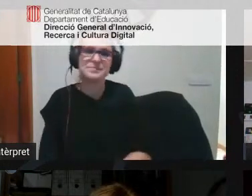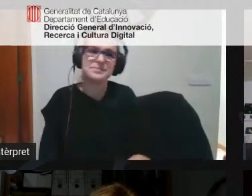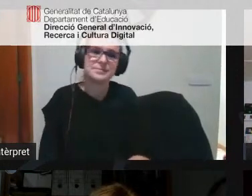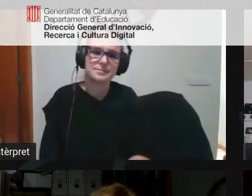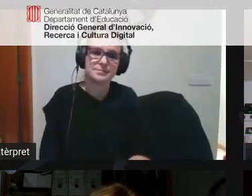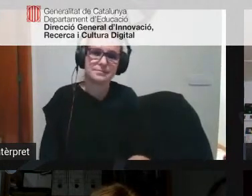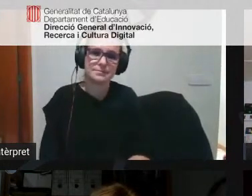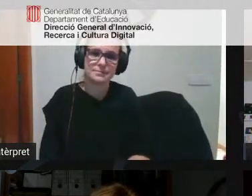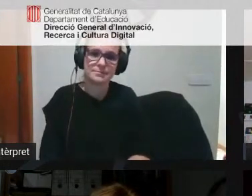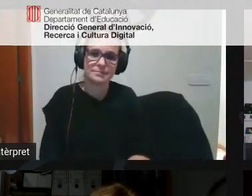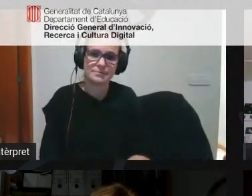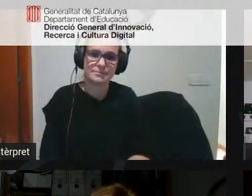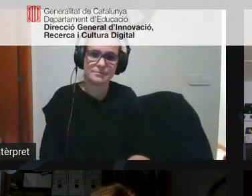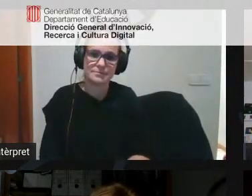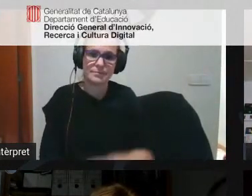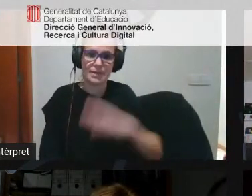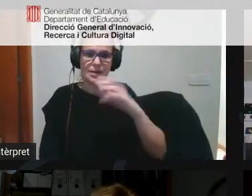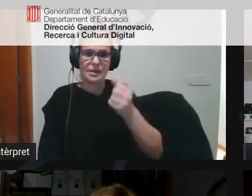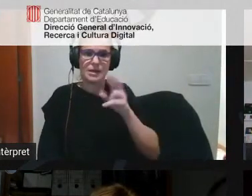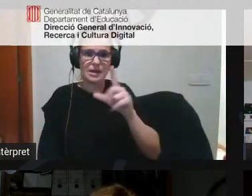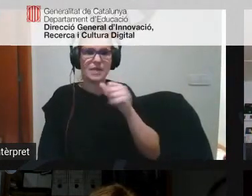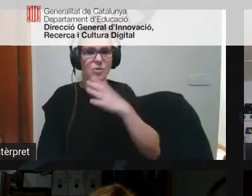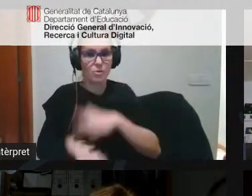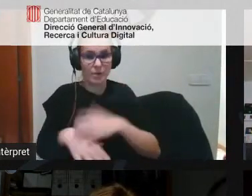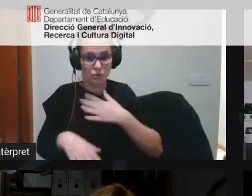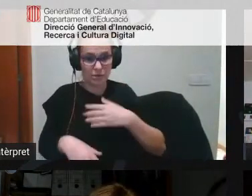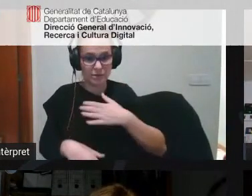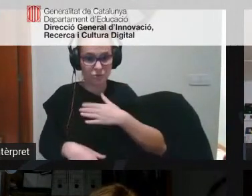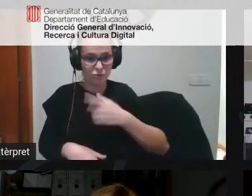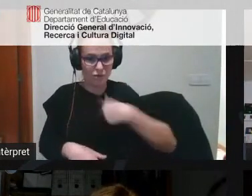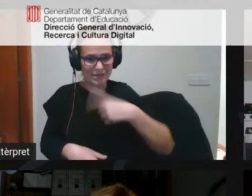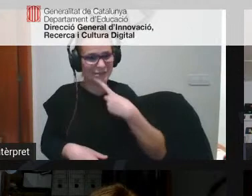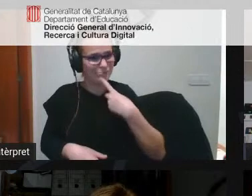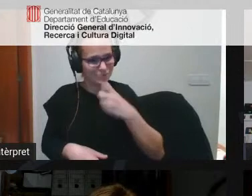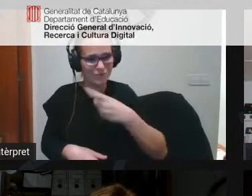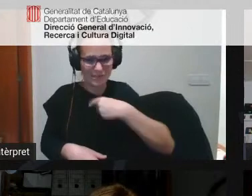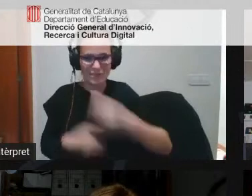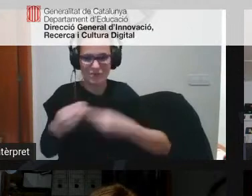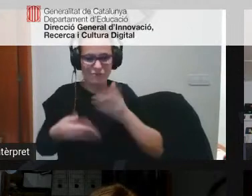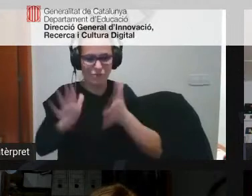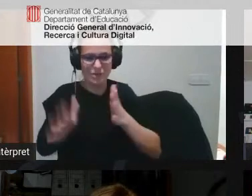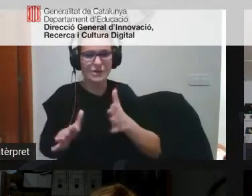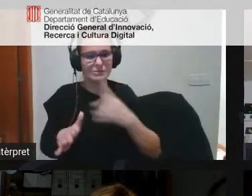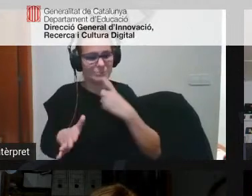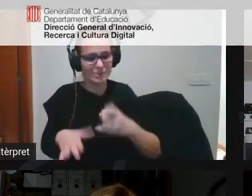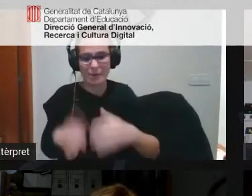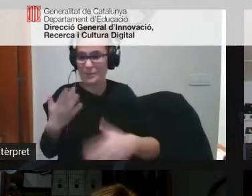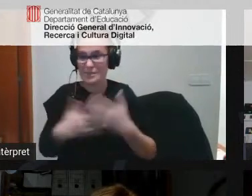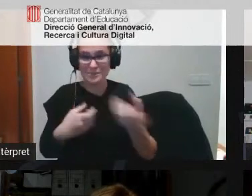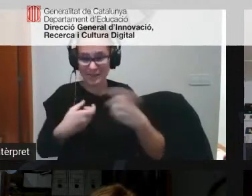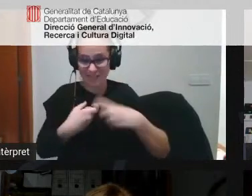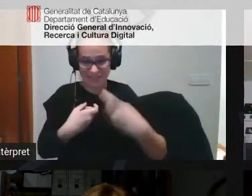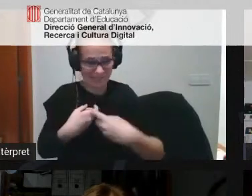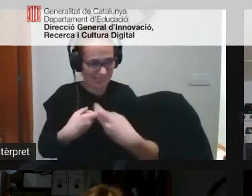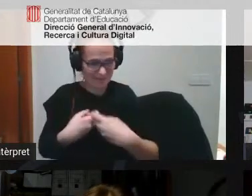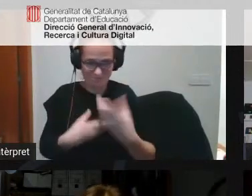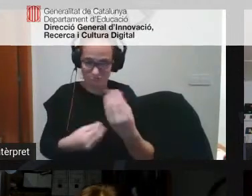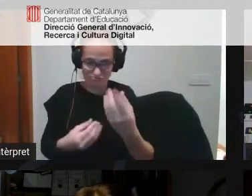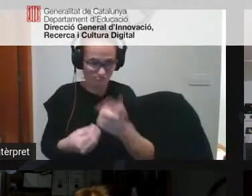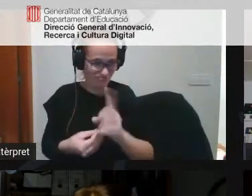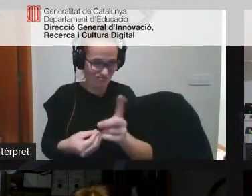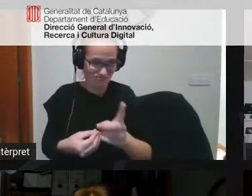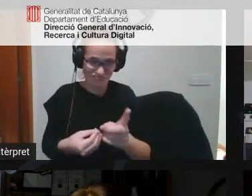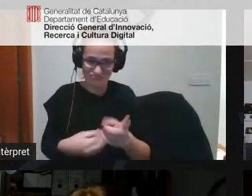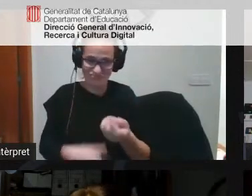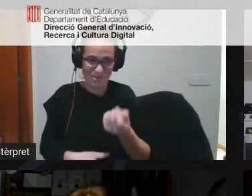a nosaltres ens va costar tenen formació però les primeres formacions no teníem no teníem gaire gaire